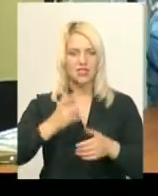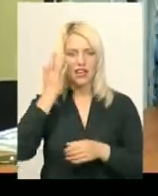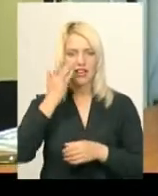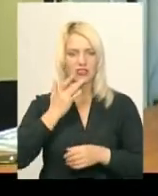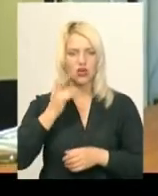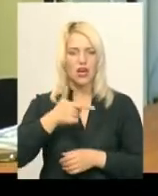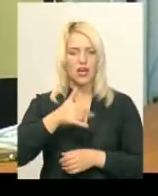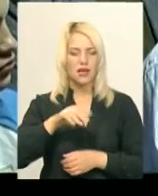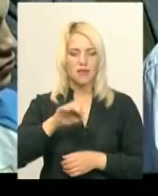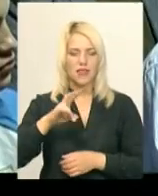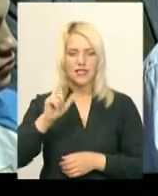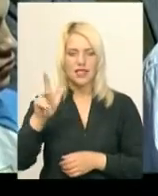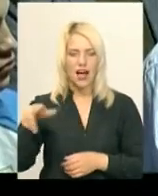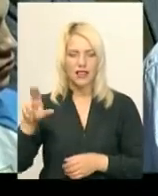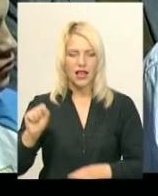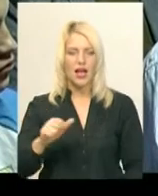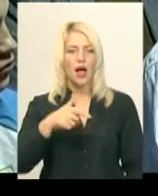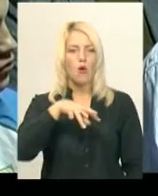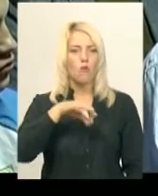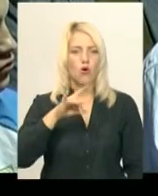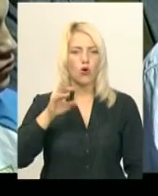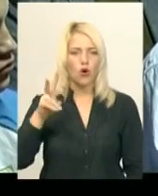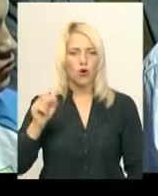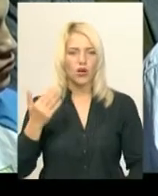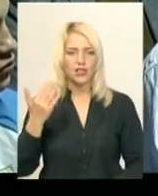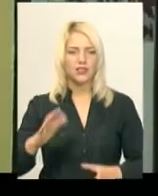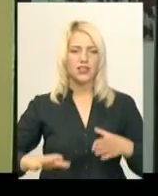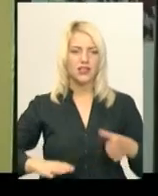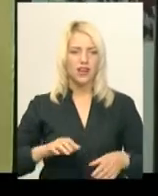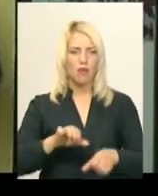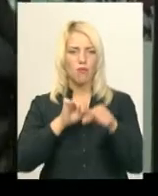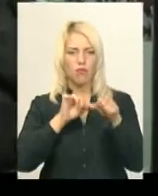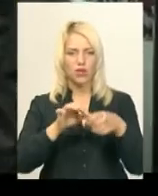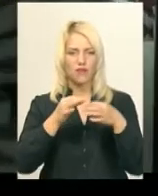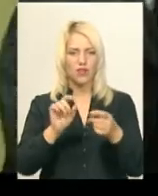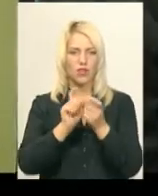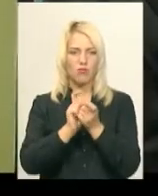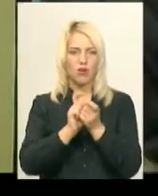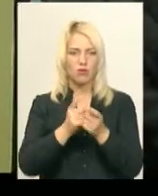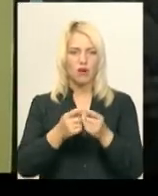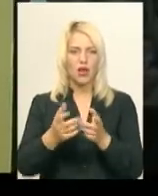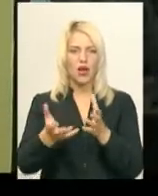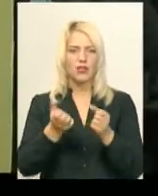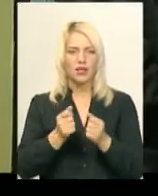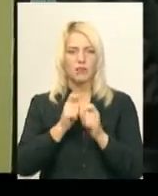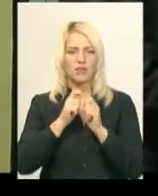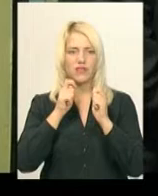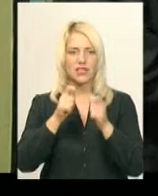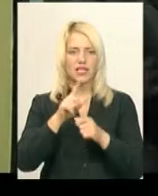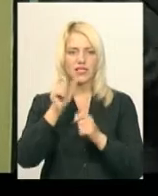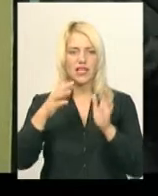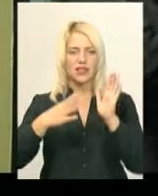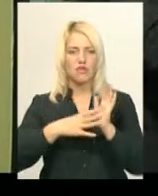гімназіади в Марокко, а також їхні тренери та голови обласних федерацій боксу, вільної боротьби і текондо-ВТ отримали відзнаки за 9